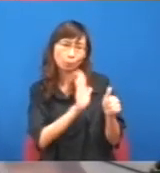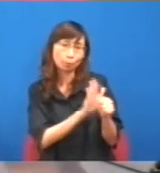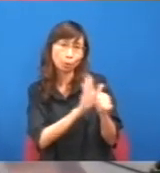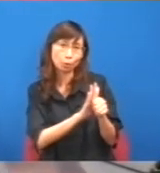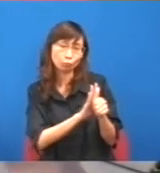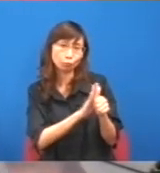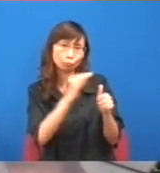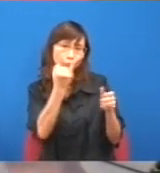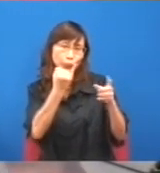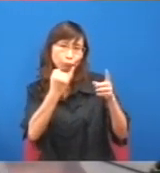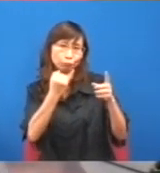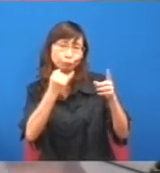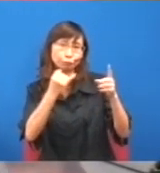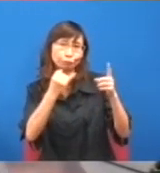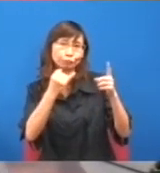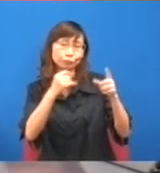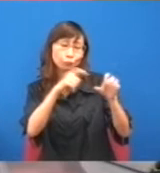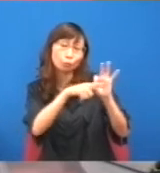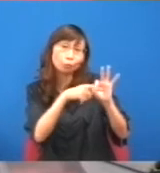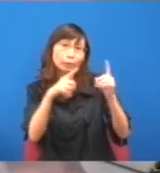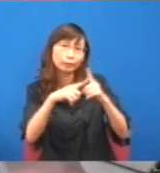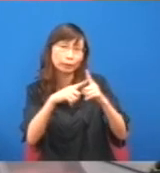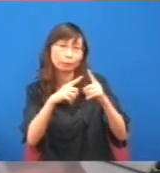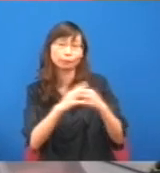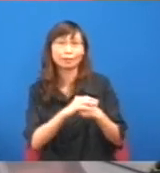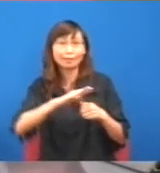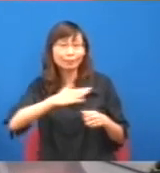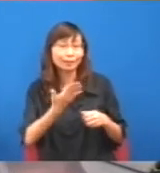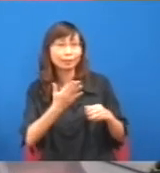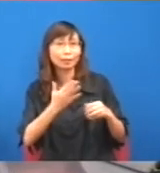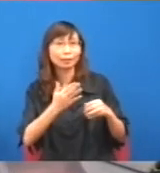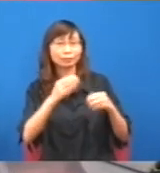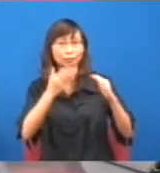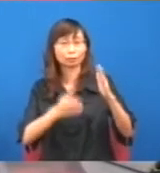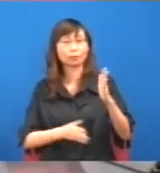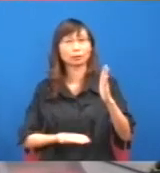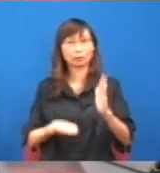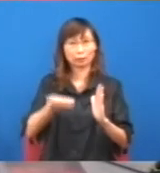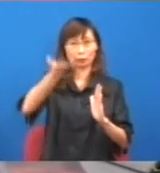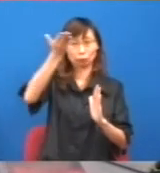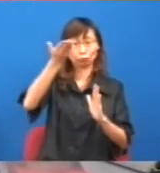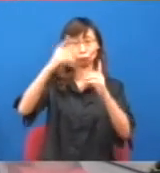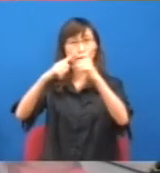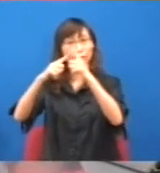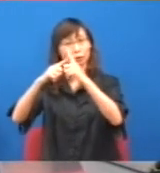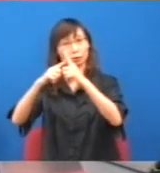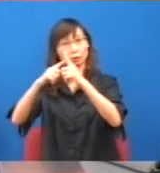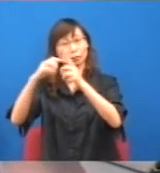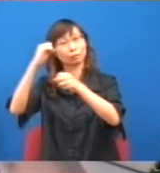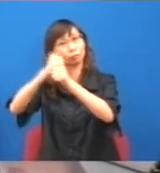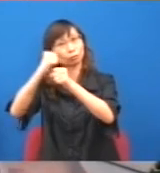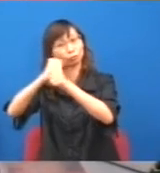在底部以上的人,夠因為這樣的推動,奪得工資的改善,